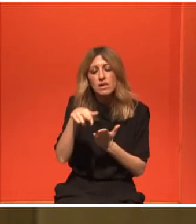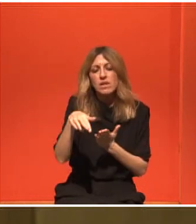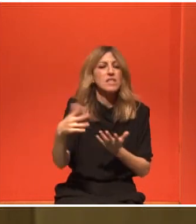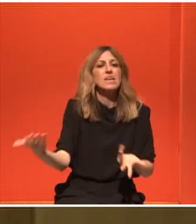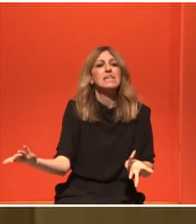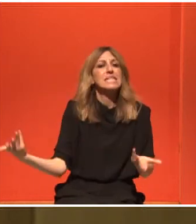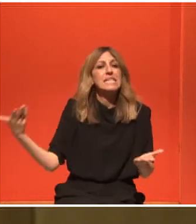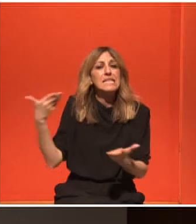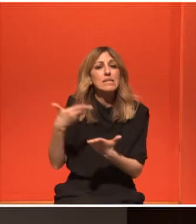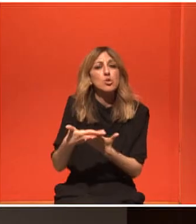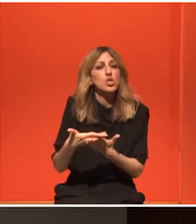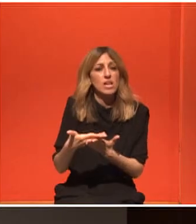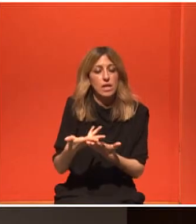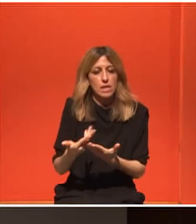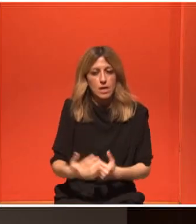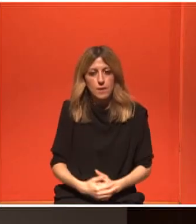είπαμε στην αρχή.